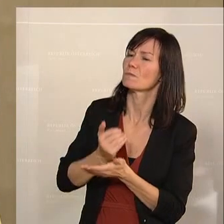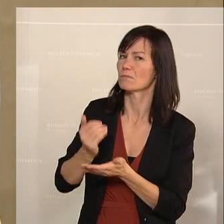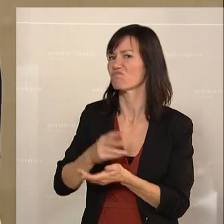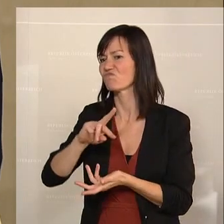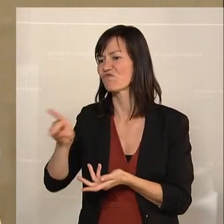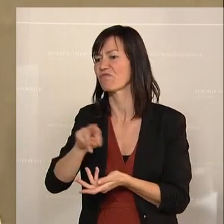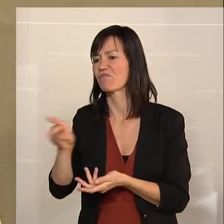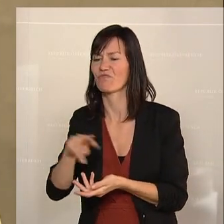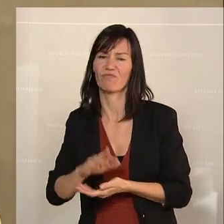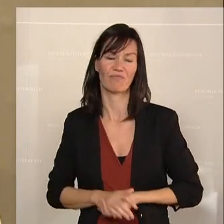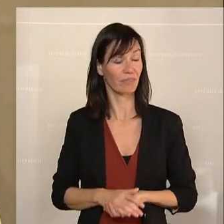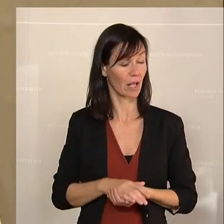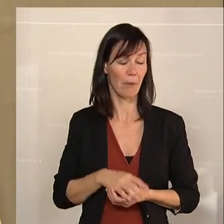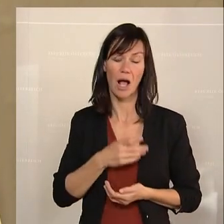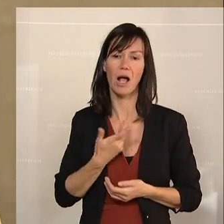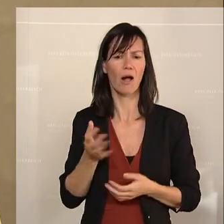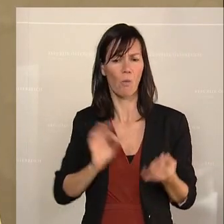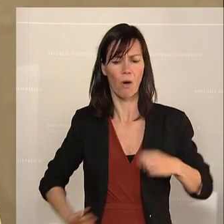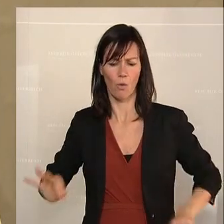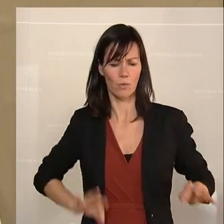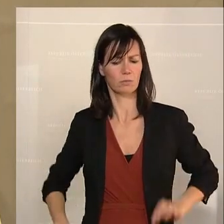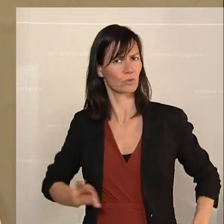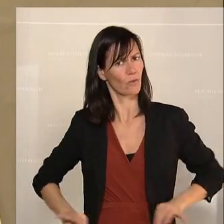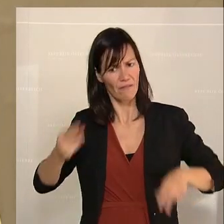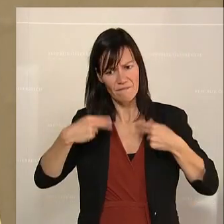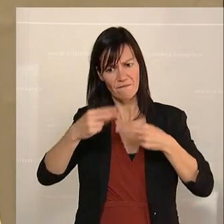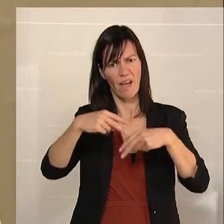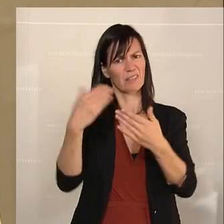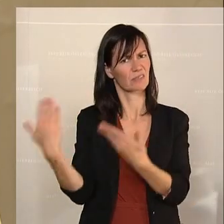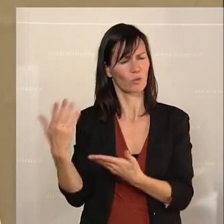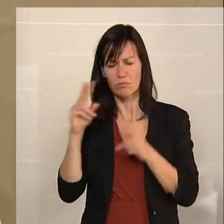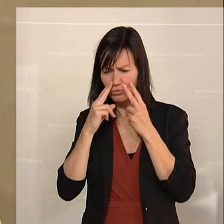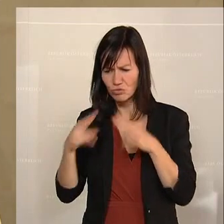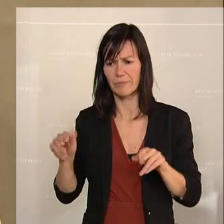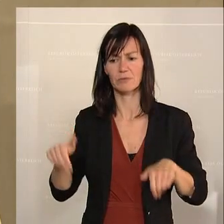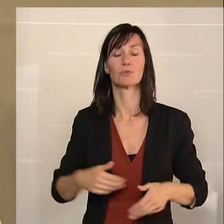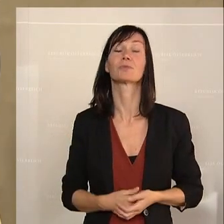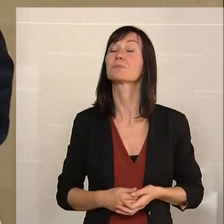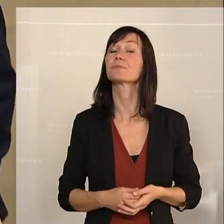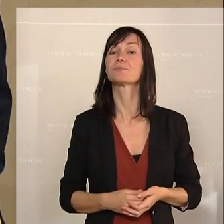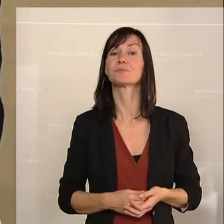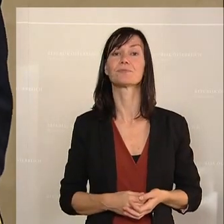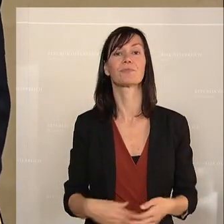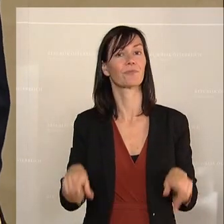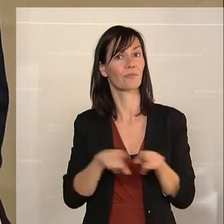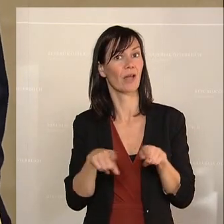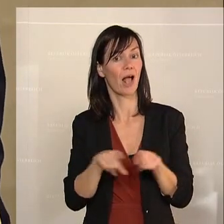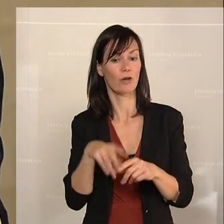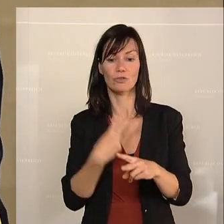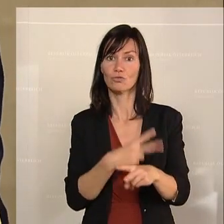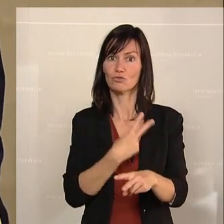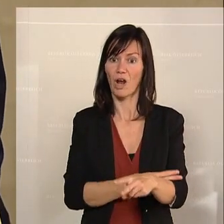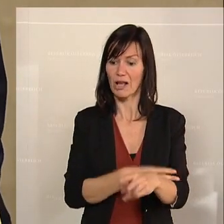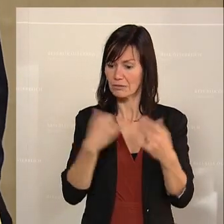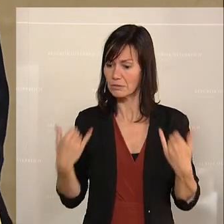Und das, meine sehr geehrten Damen und Herren, ist absolut schändlich. Schändlich ist im Übrigen auch, dass sich gerade der Staat die